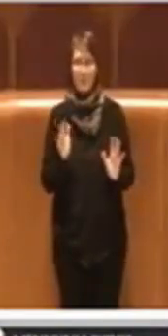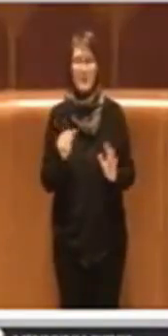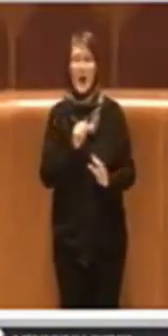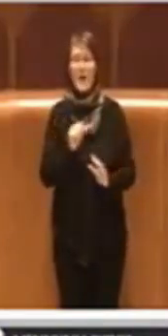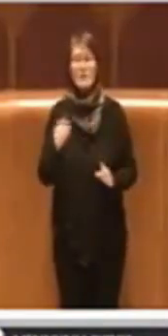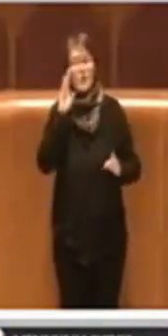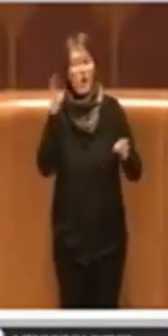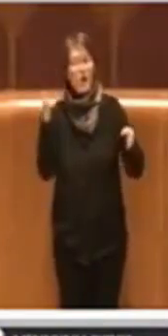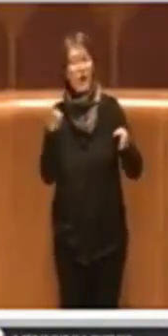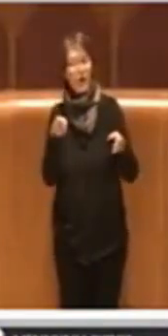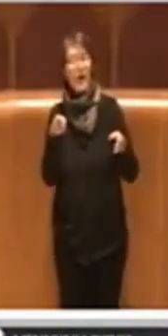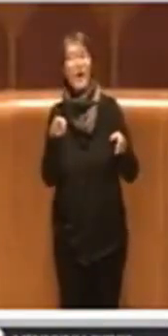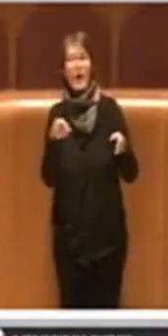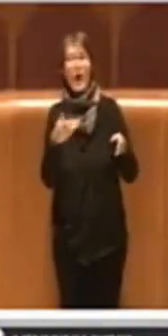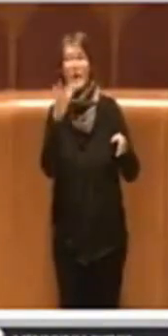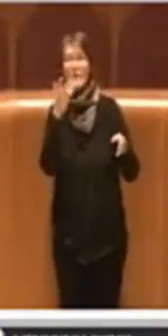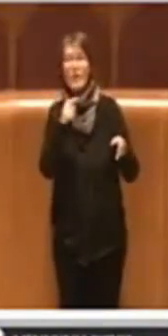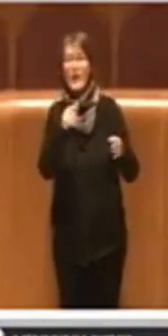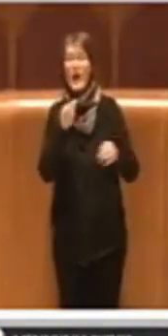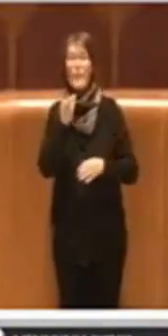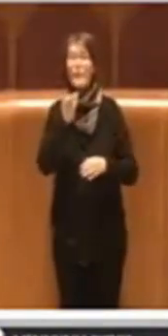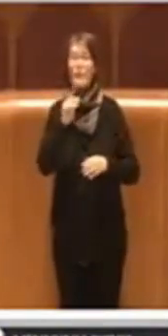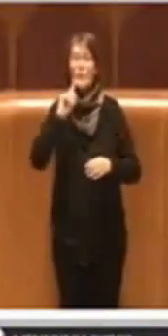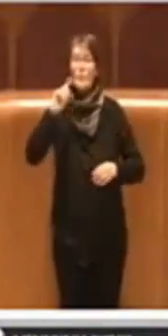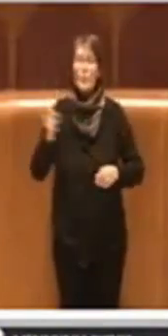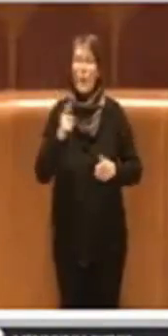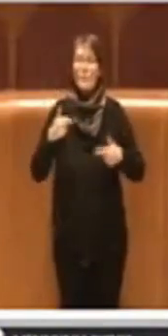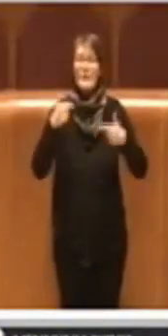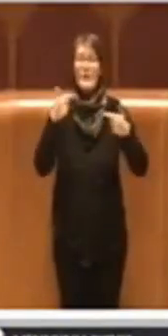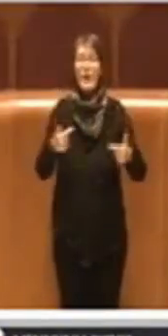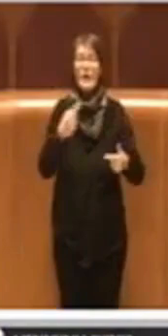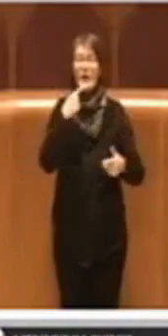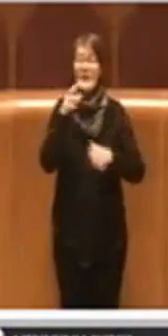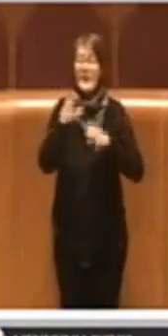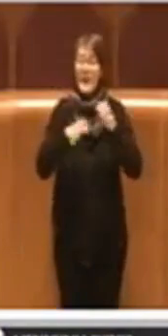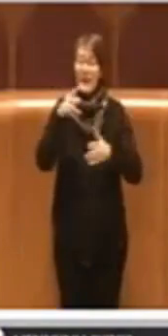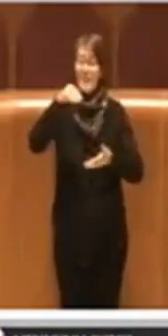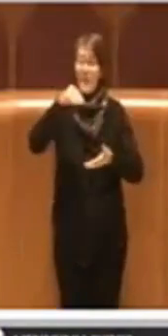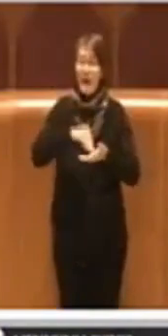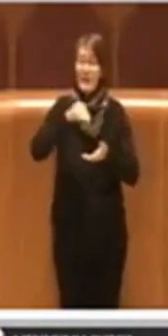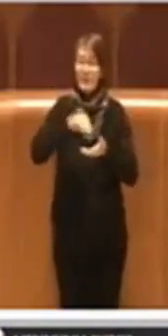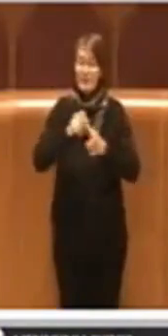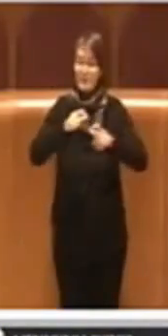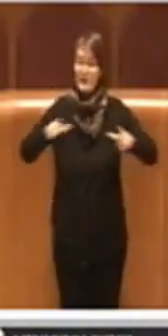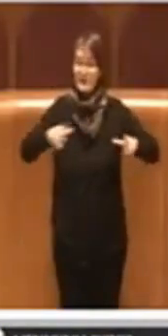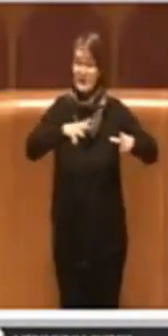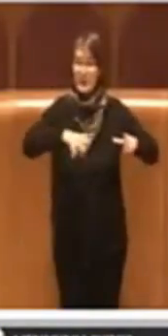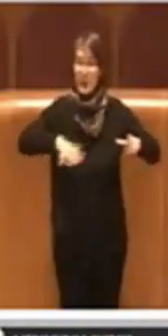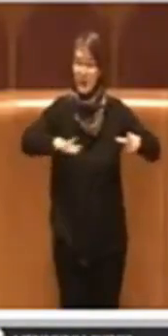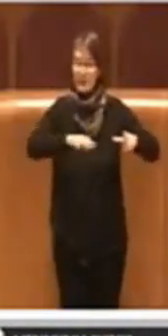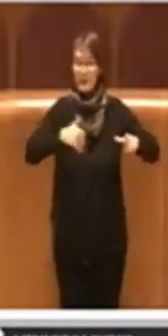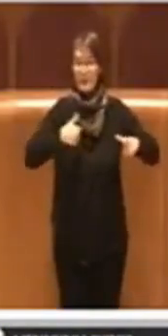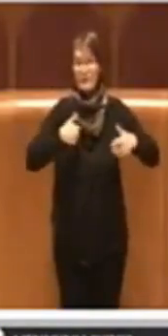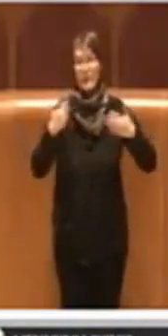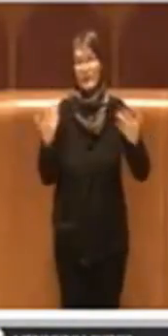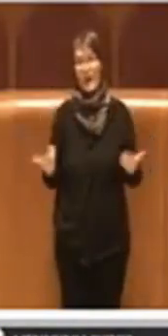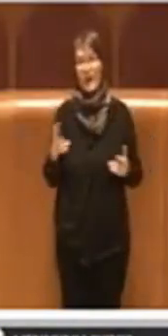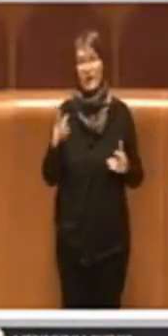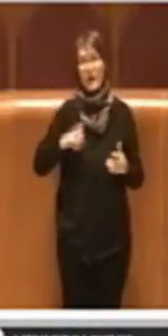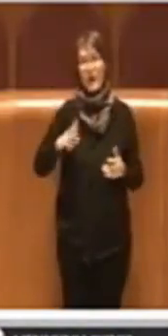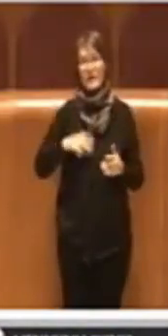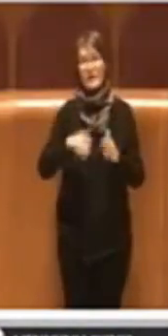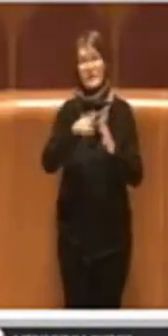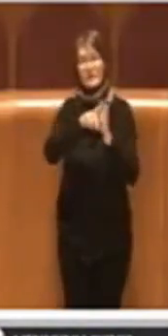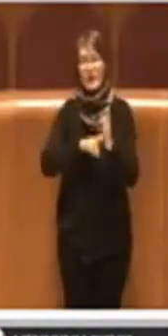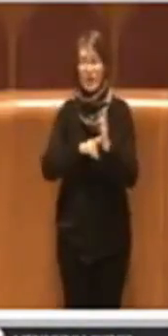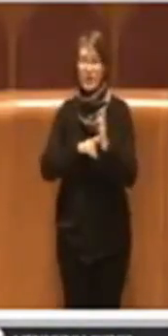dare un futuro migliore a tutti gli animali di questa città. Perciò Presidente, io spero che questo regolamento possa dare una spinta al